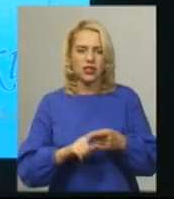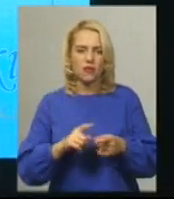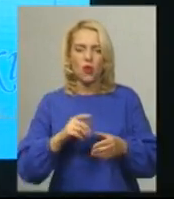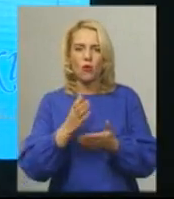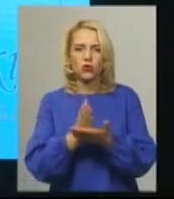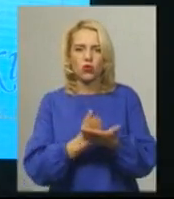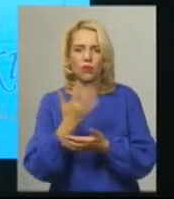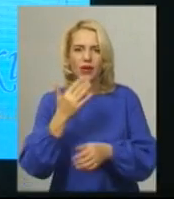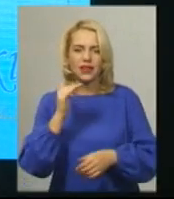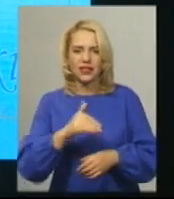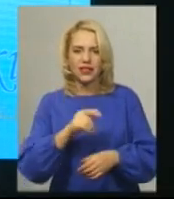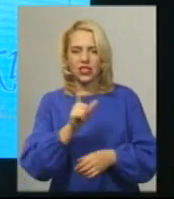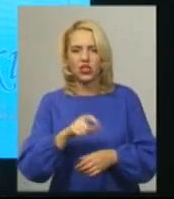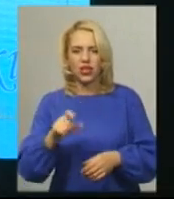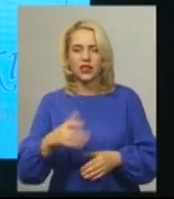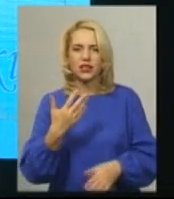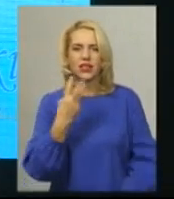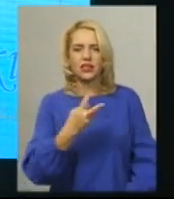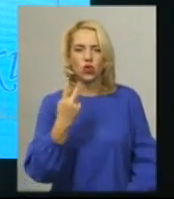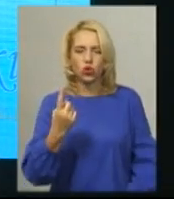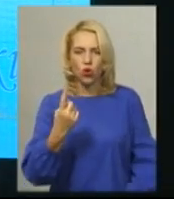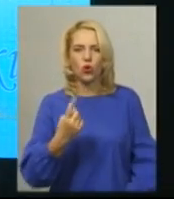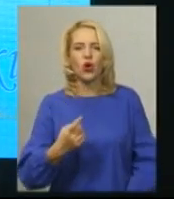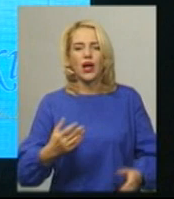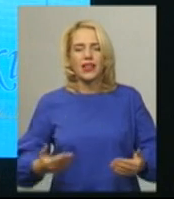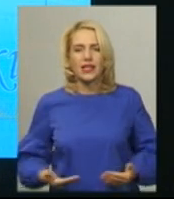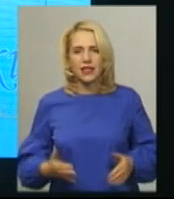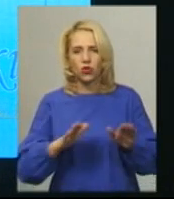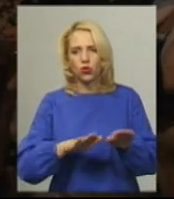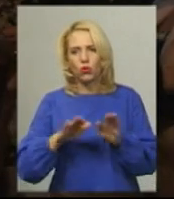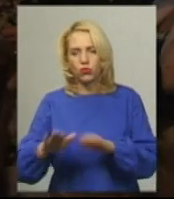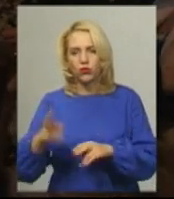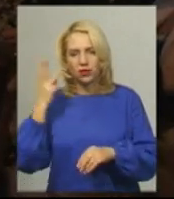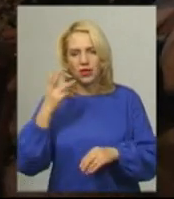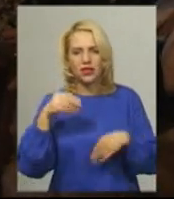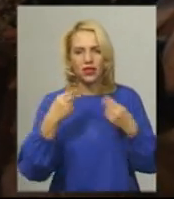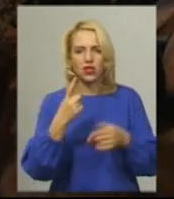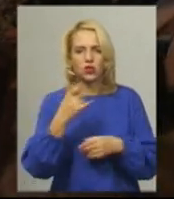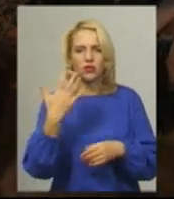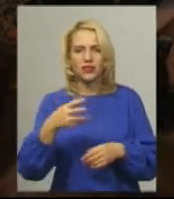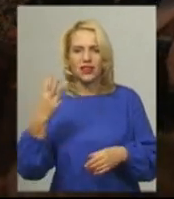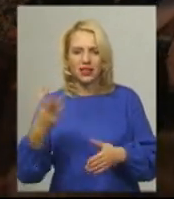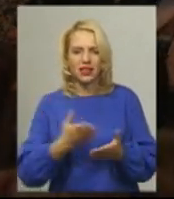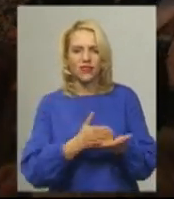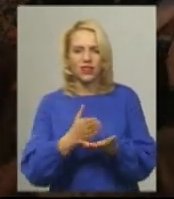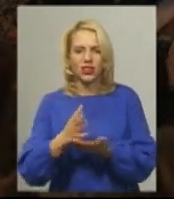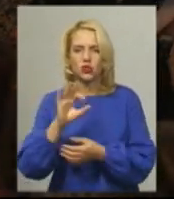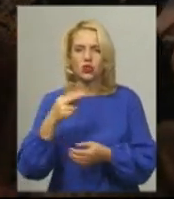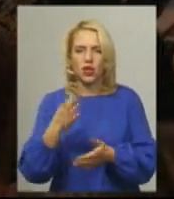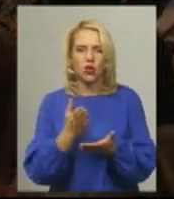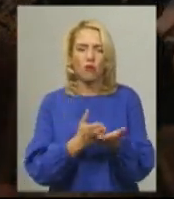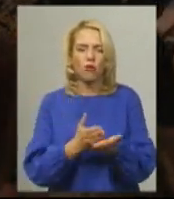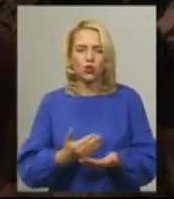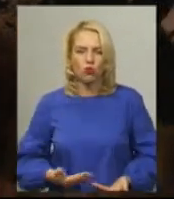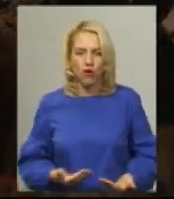близько 5 тисяч клієнтів з 31 населеного пункту Хмельниччини та надає 153 види соціально-побутових послуг. В фонді працює